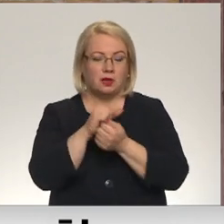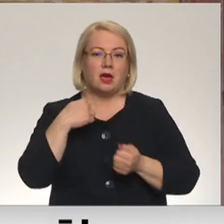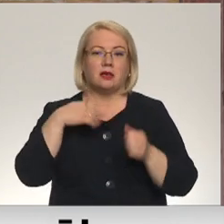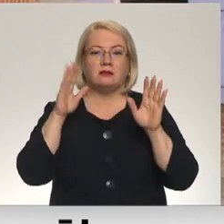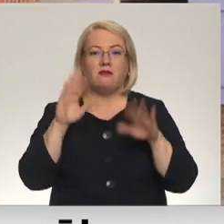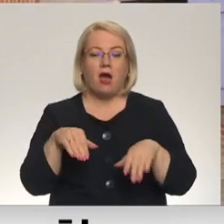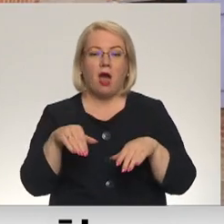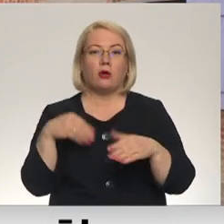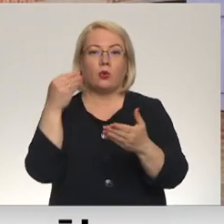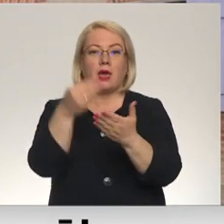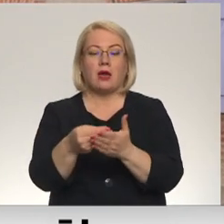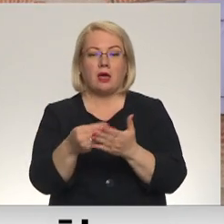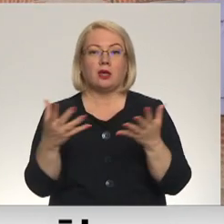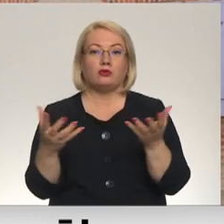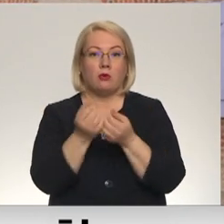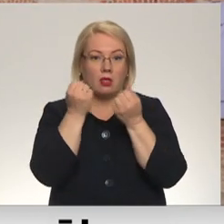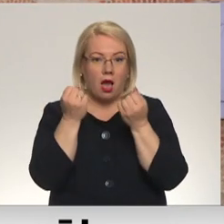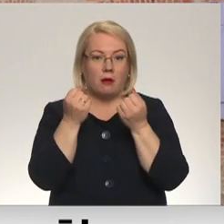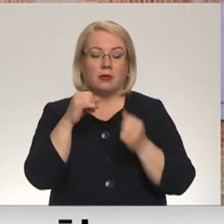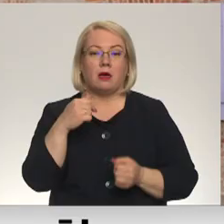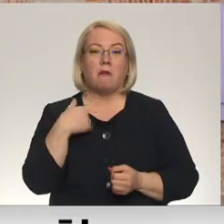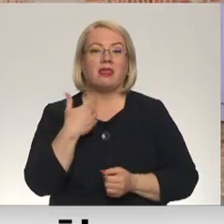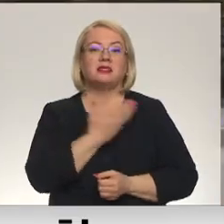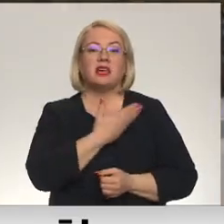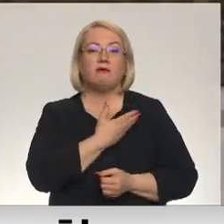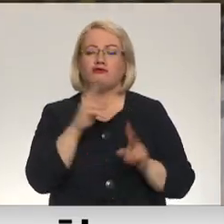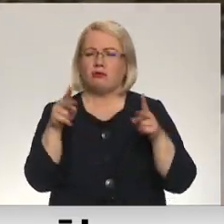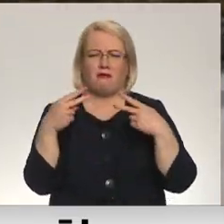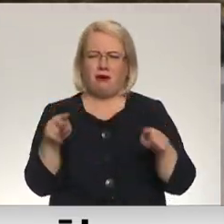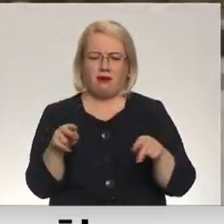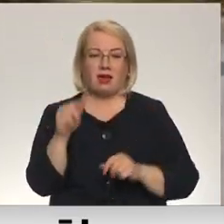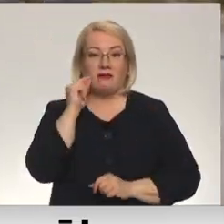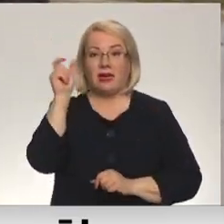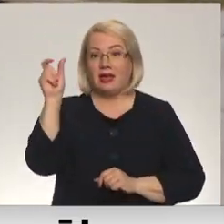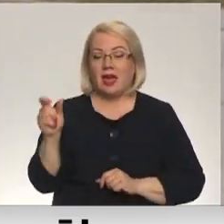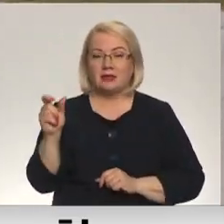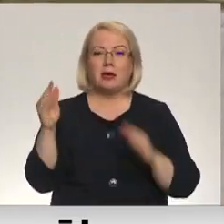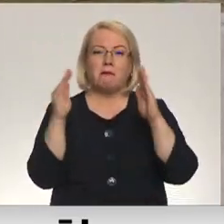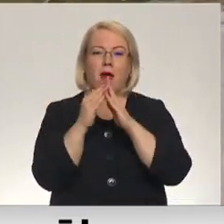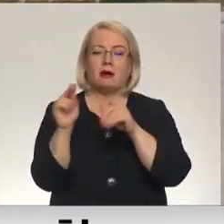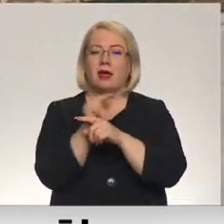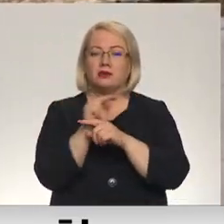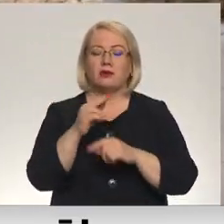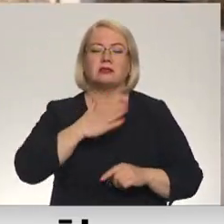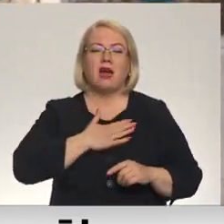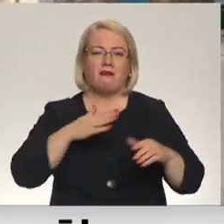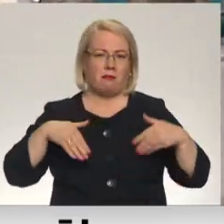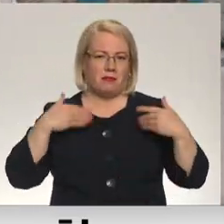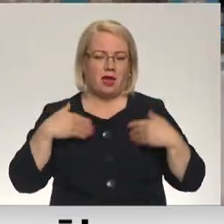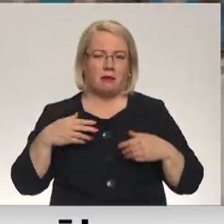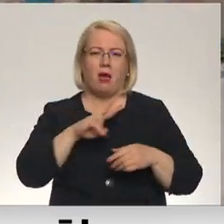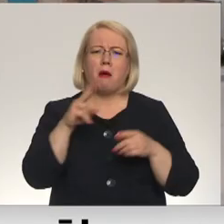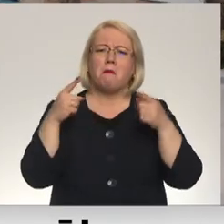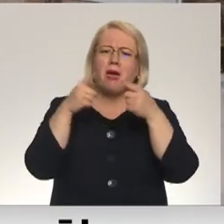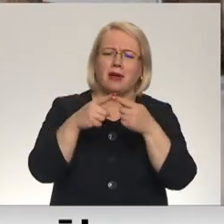iegādāties un saglābt, jā, man dzīvošanai nevajag. Andris Millers mājas restaurē savam priekam nevis ar kādu